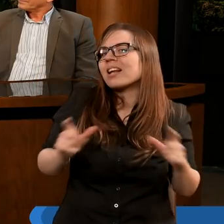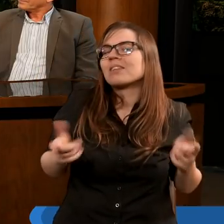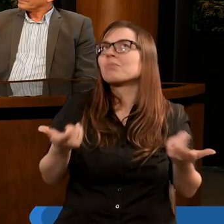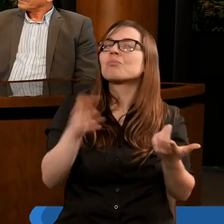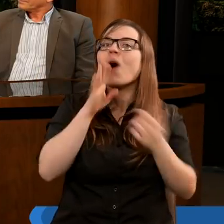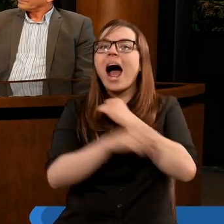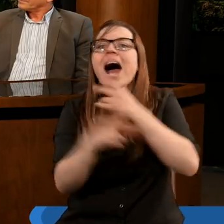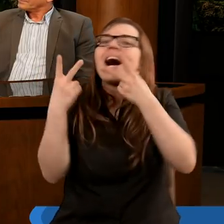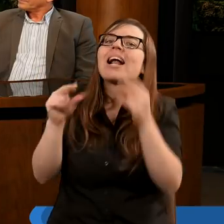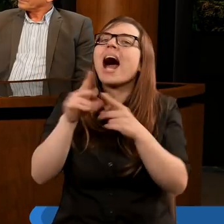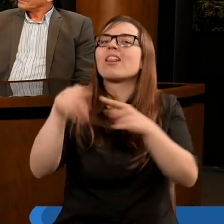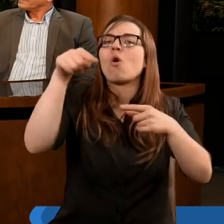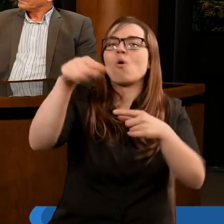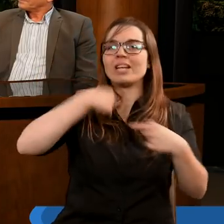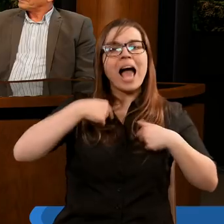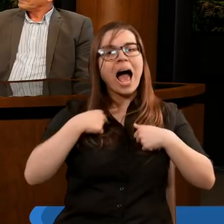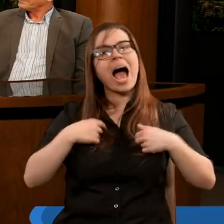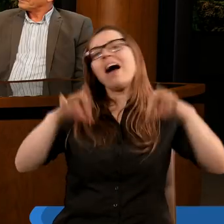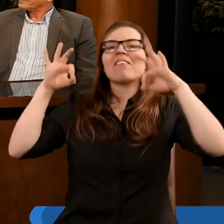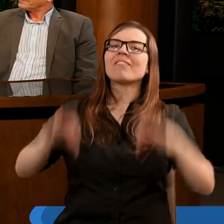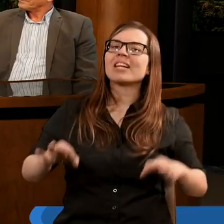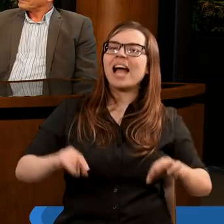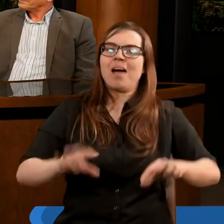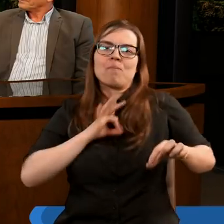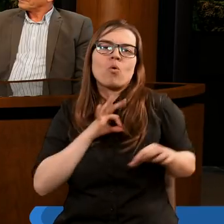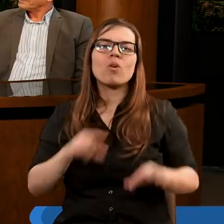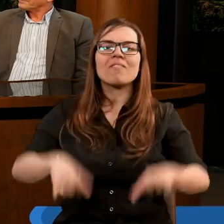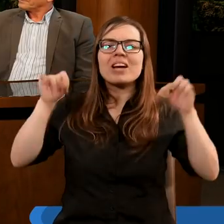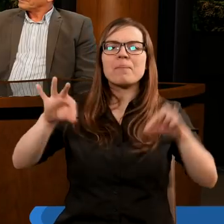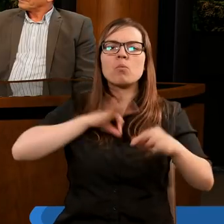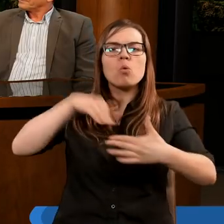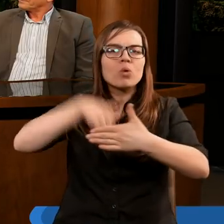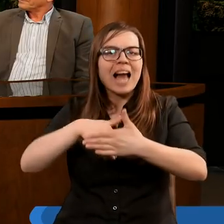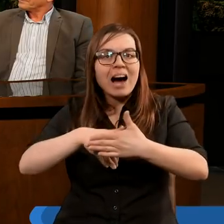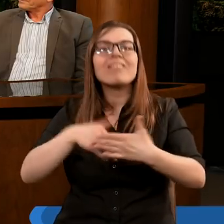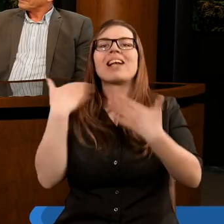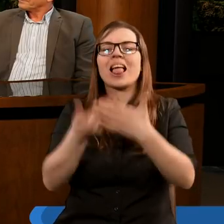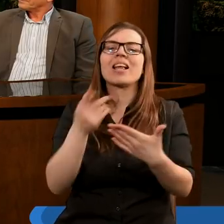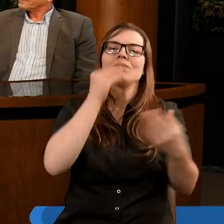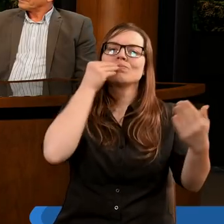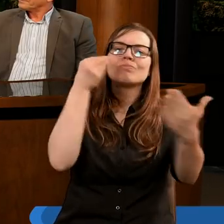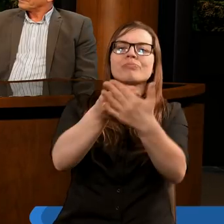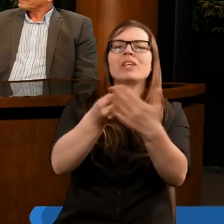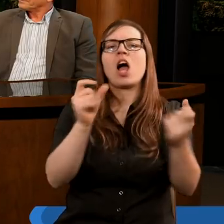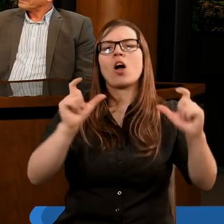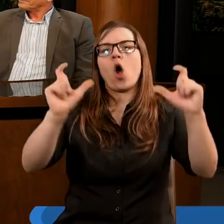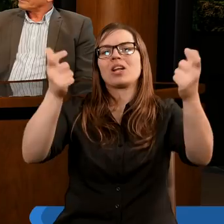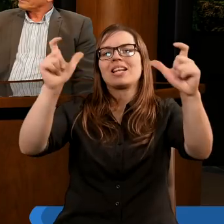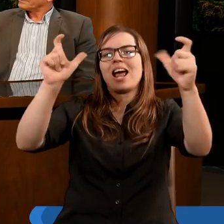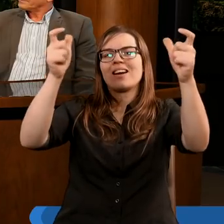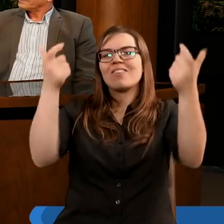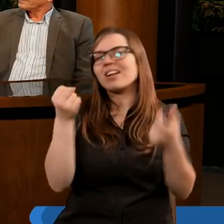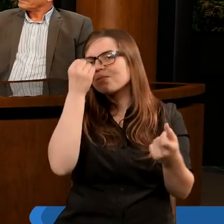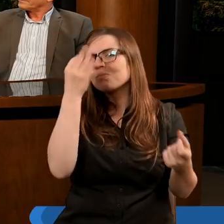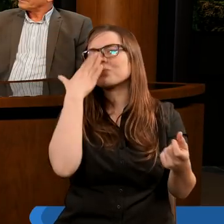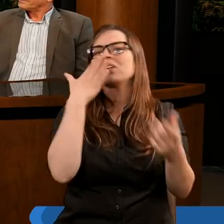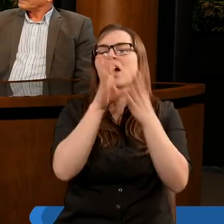konsekwencja pewnych wyborów, bo ten jakby system, o którym Bóg wspomina, zostanie unicestwiony.